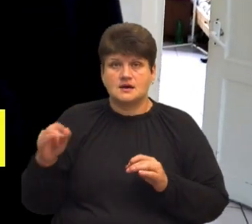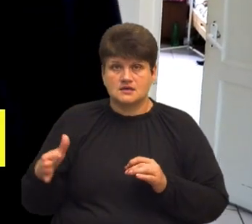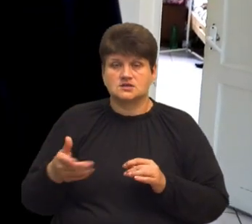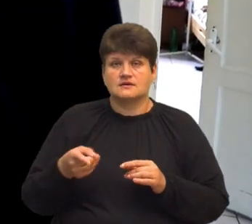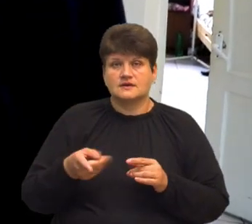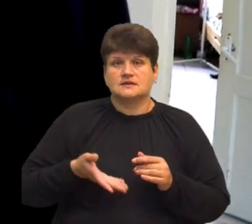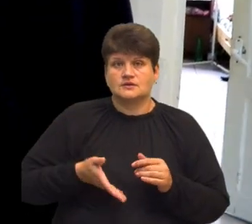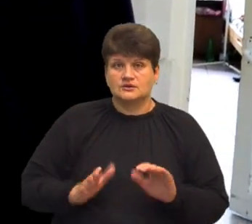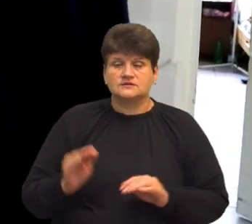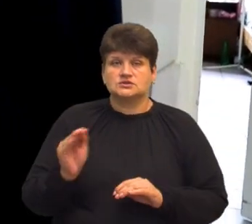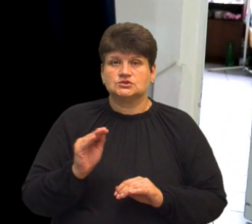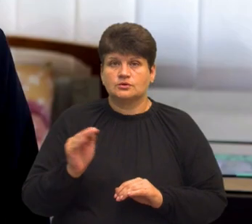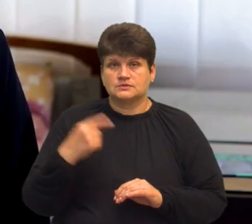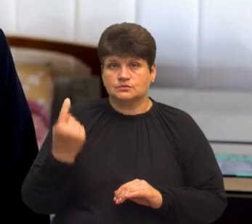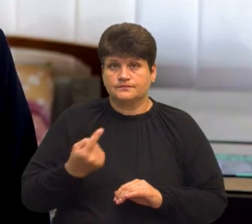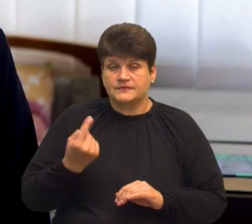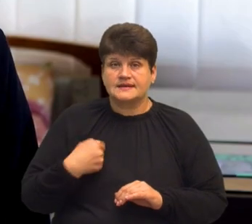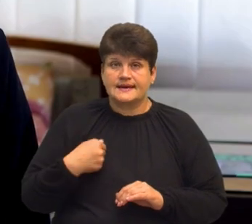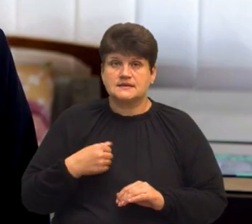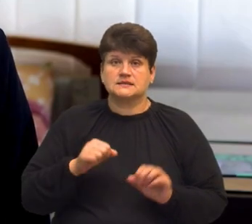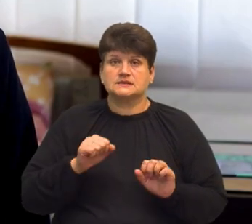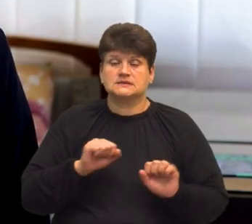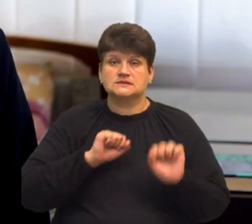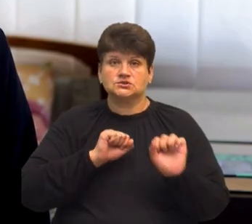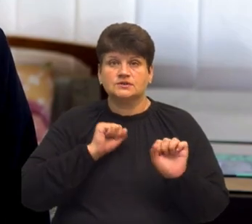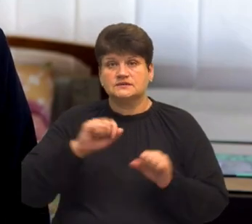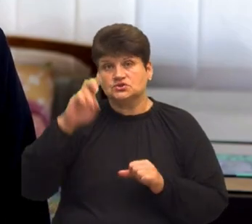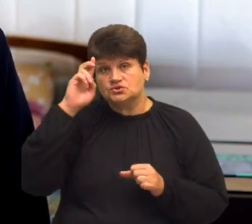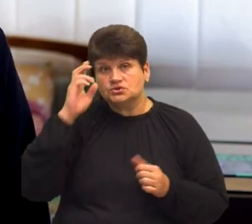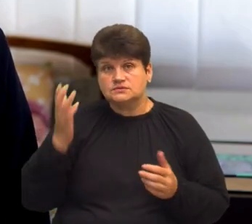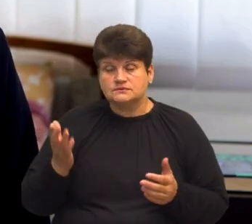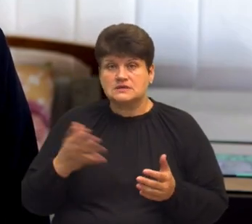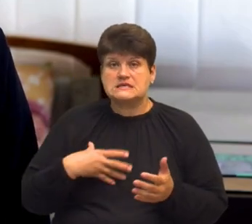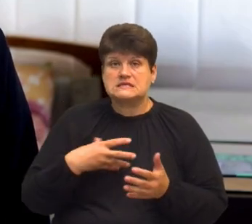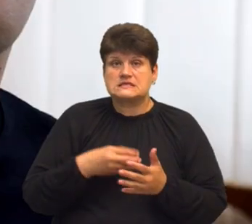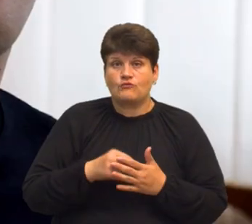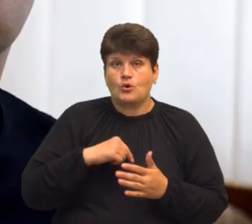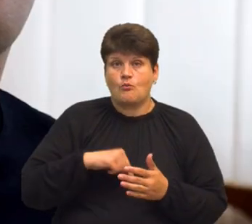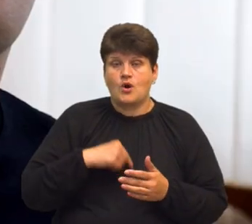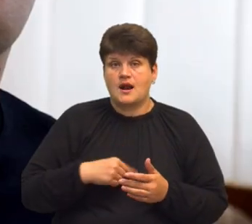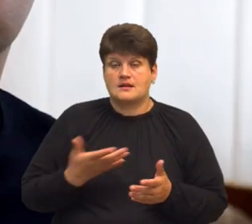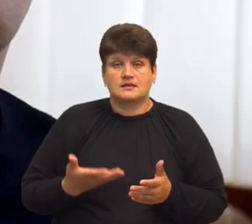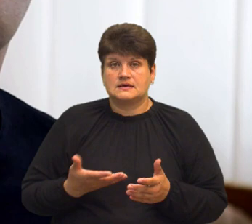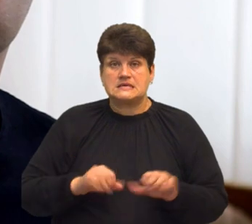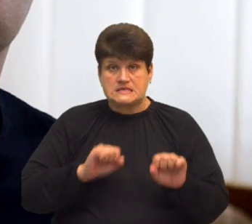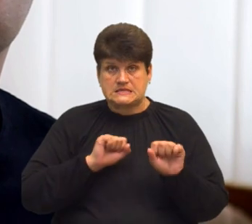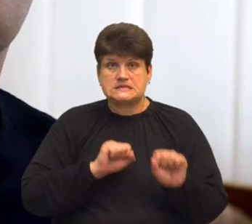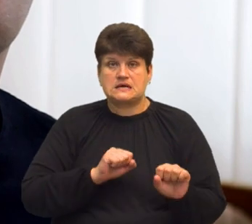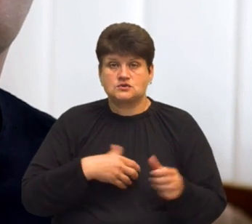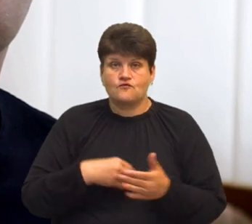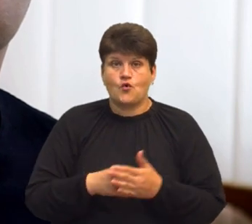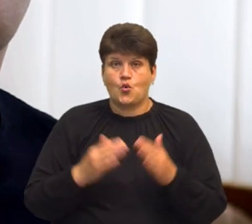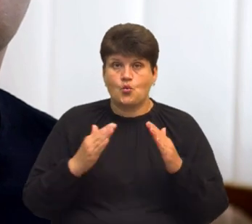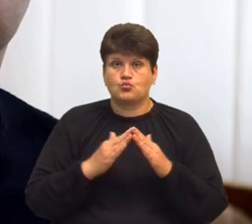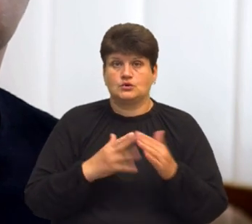Житомирщини. Я став на захист держави, виходить, з своїх моральних принципів. Захист свого будинку,